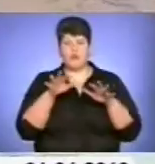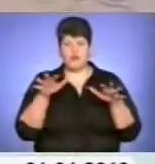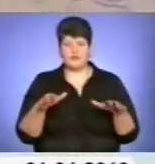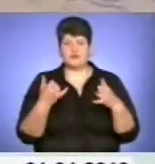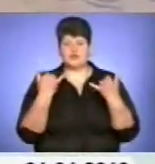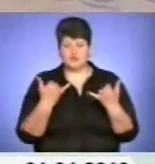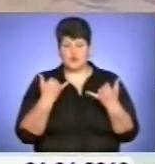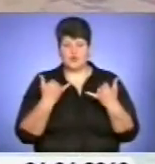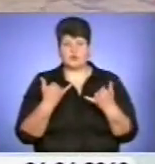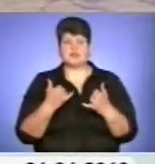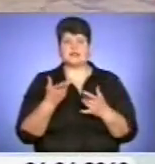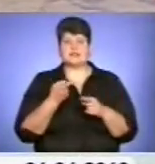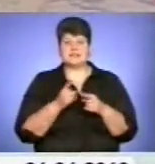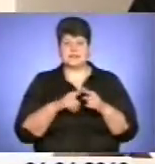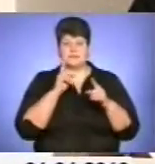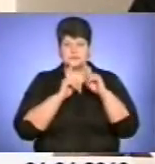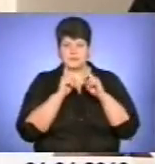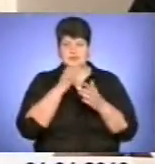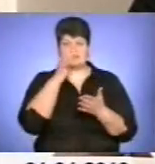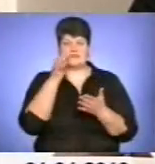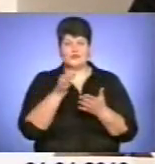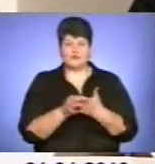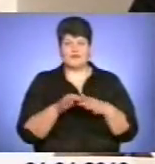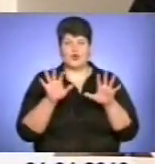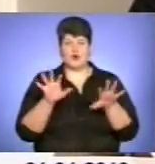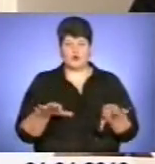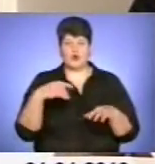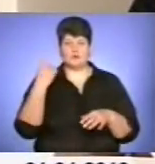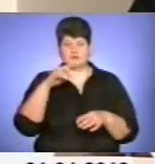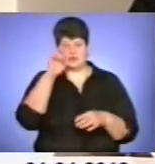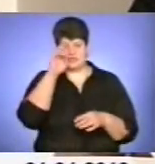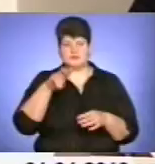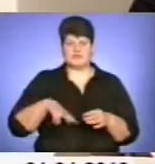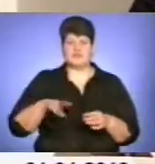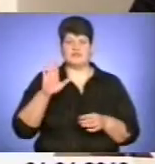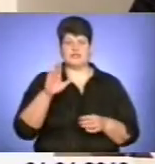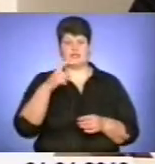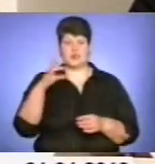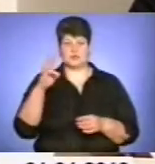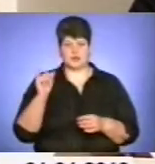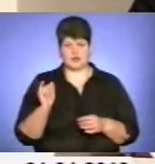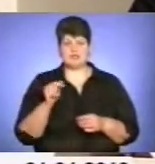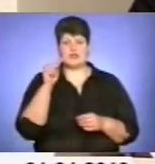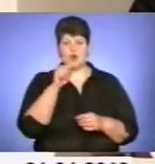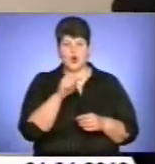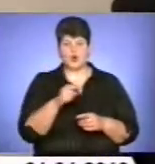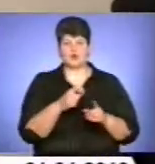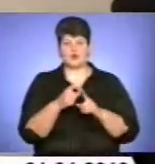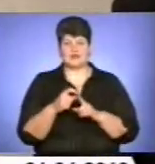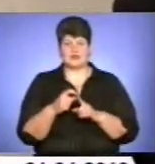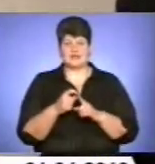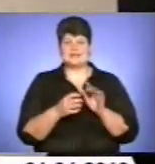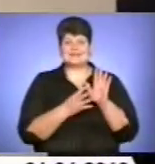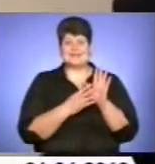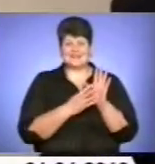області на селекторній нараді звітував голова обласної державної адміністрації Валентин Хоптян. За його словами… В 9